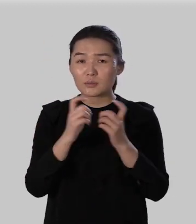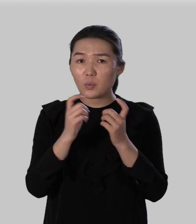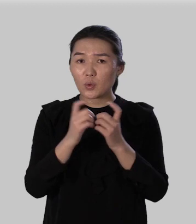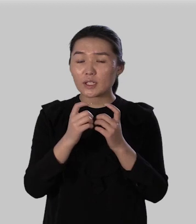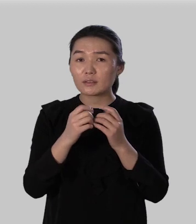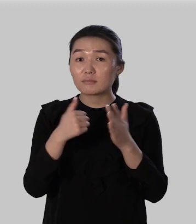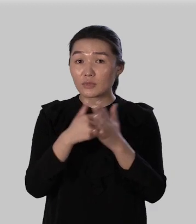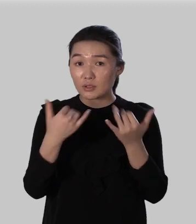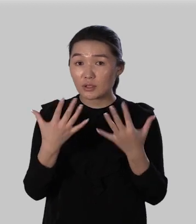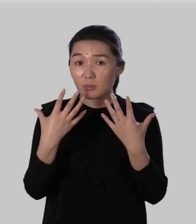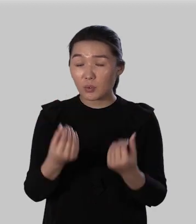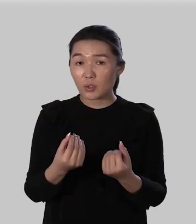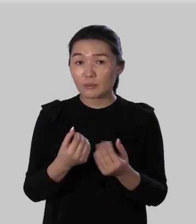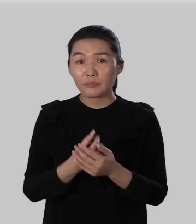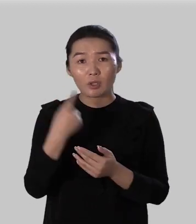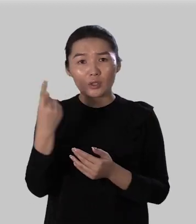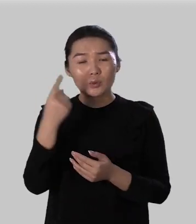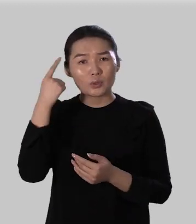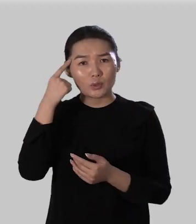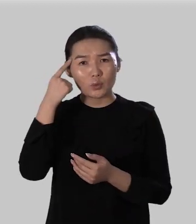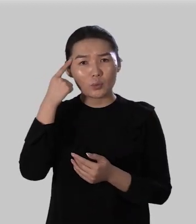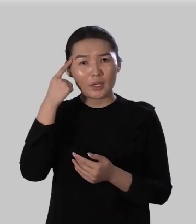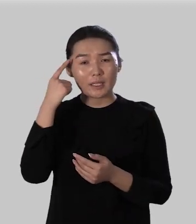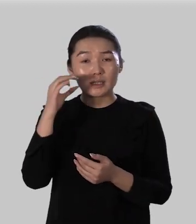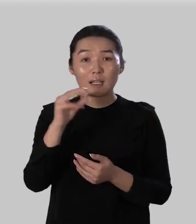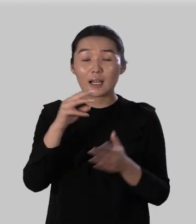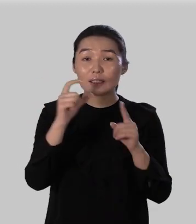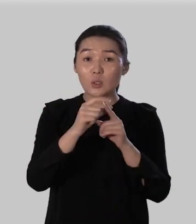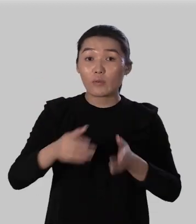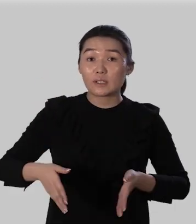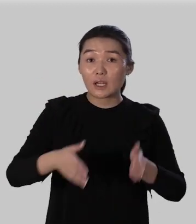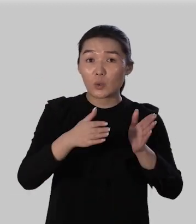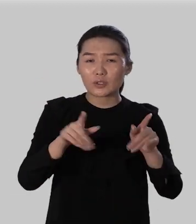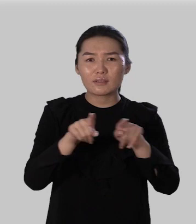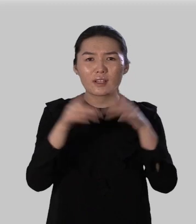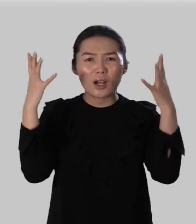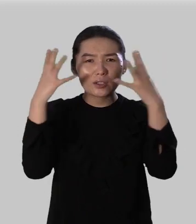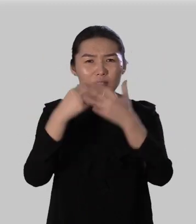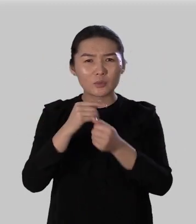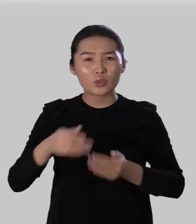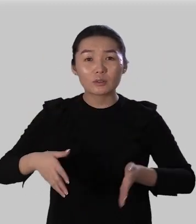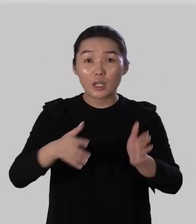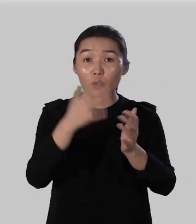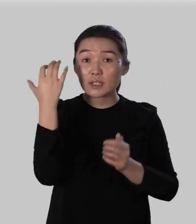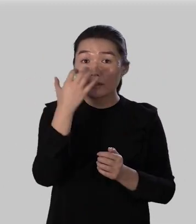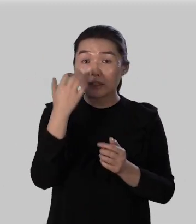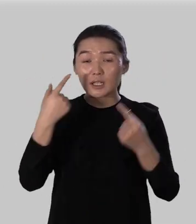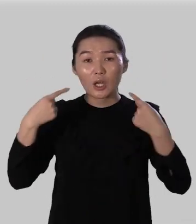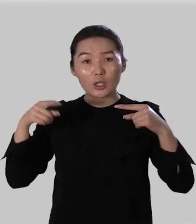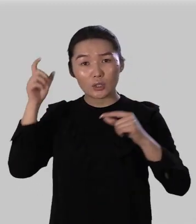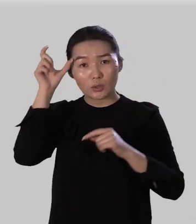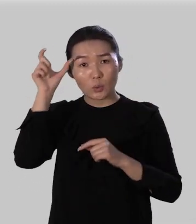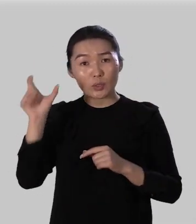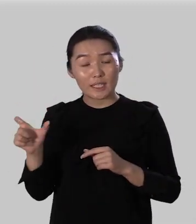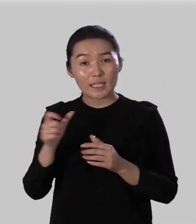произошло от слова стезя то есть дорога так темно что и дороги не видно другие